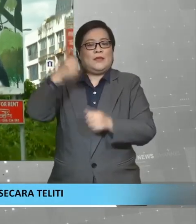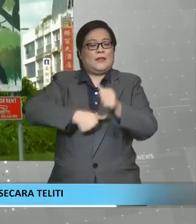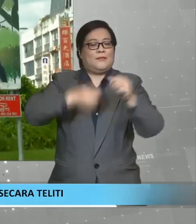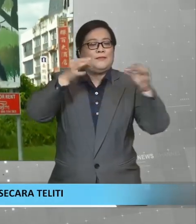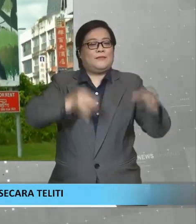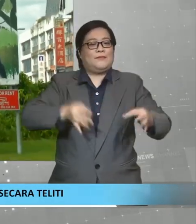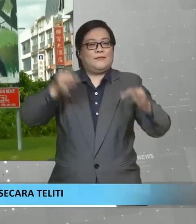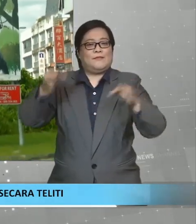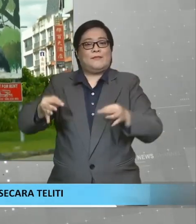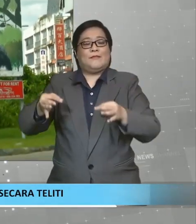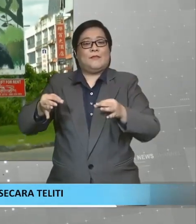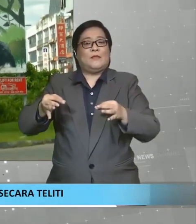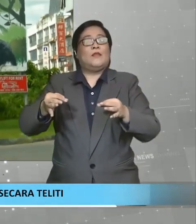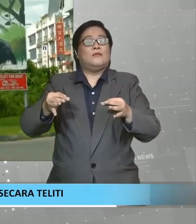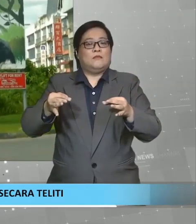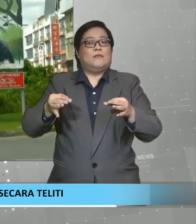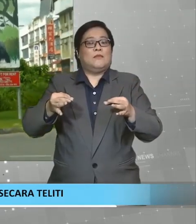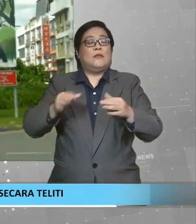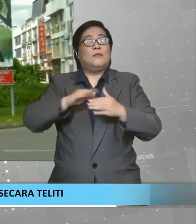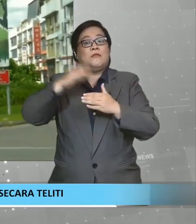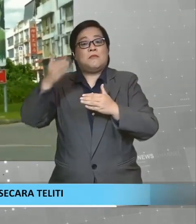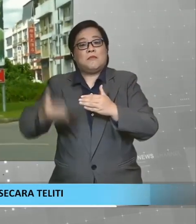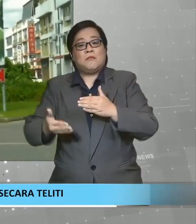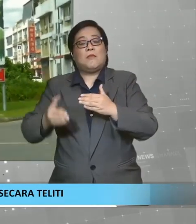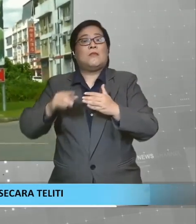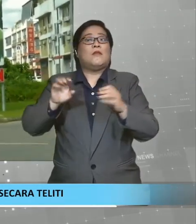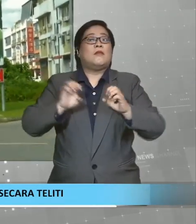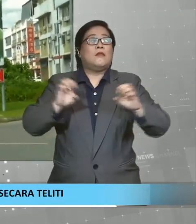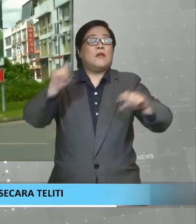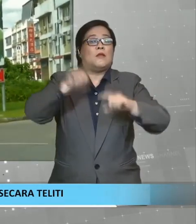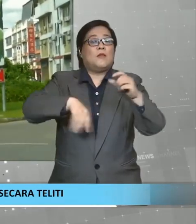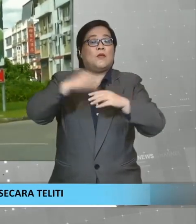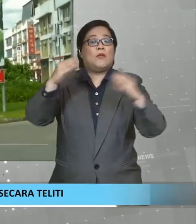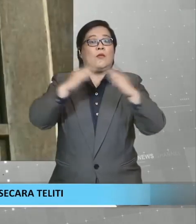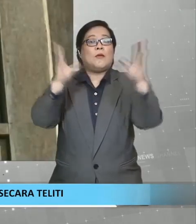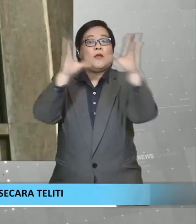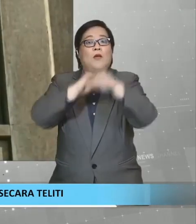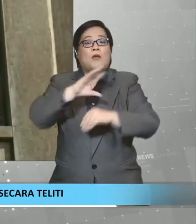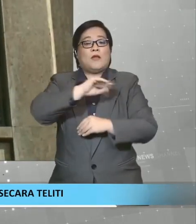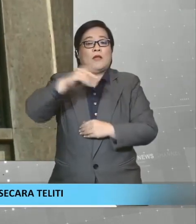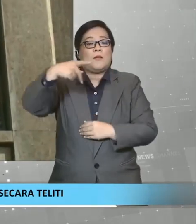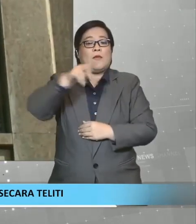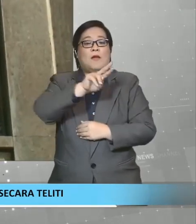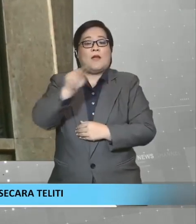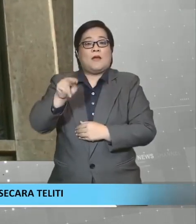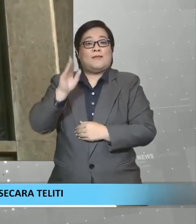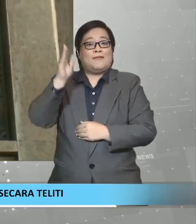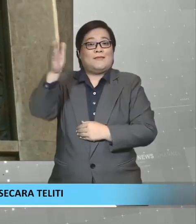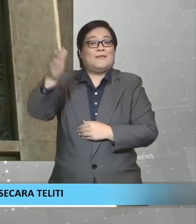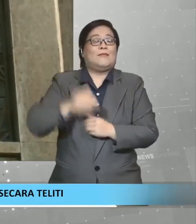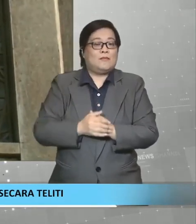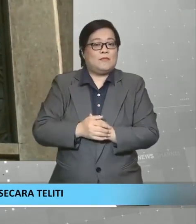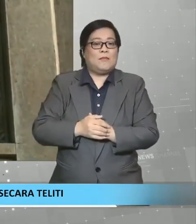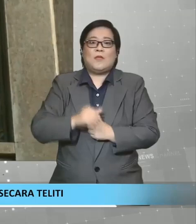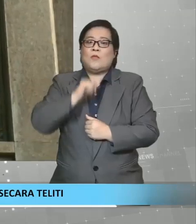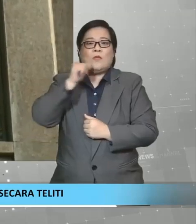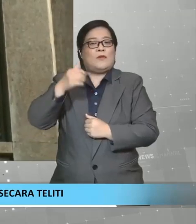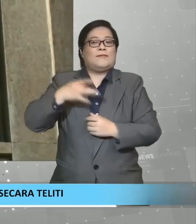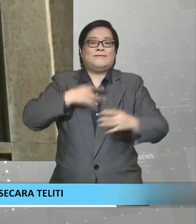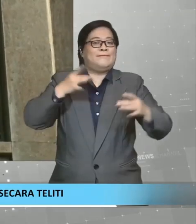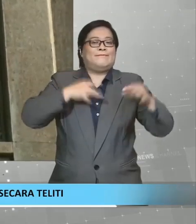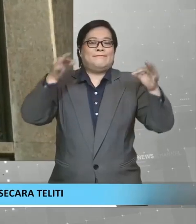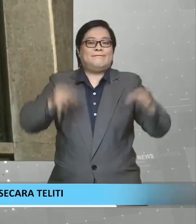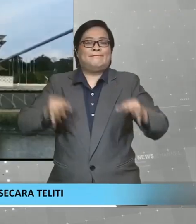keputusan untuk menguatkuasakan dan menamatkan darurat di Sarawak serta pelaksanaan PRN kelak bukan dibuat sebarangan.